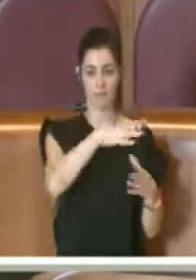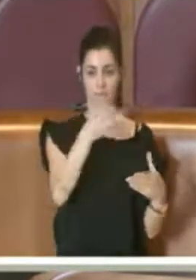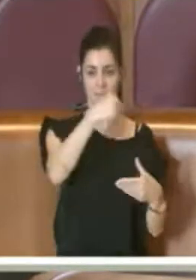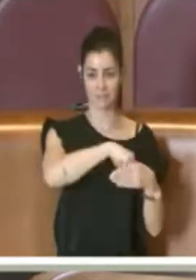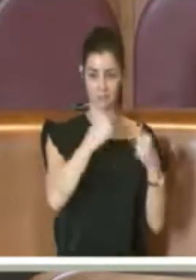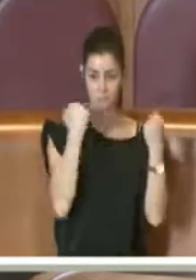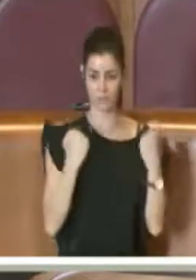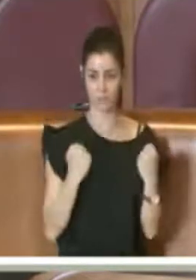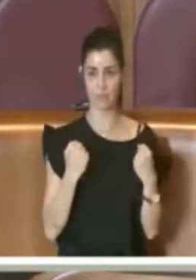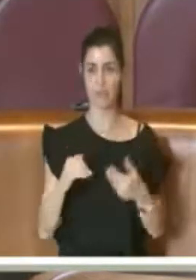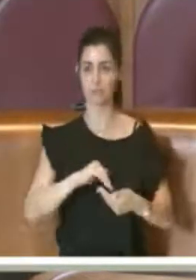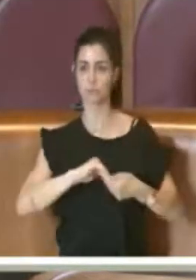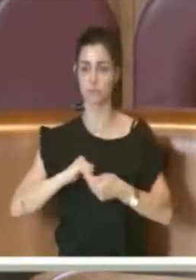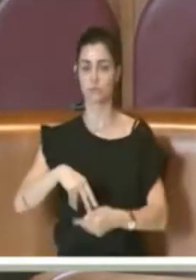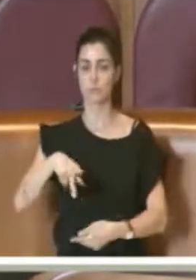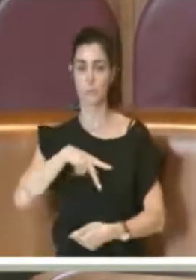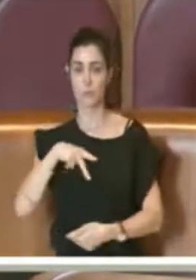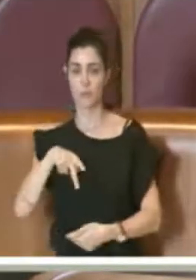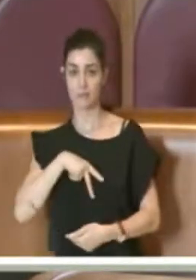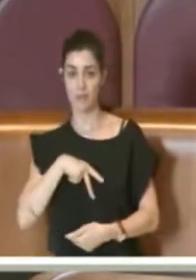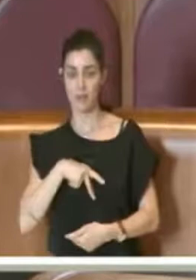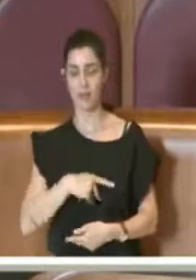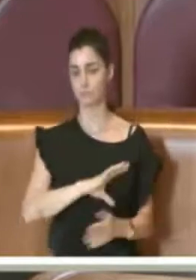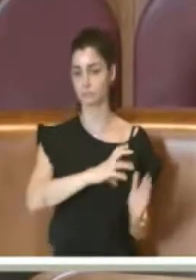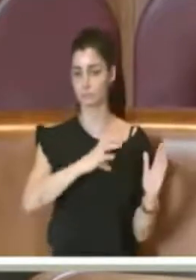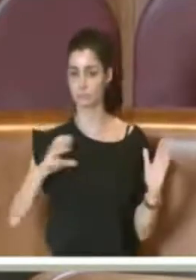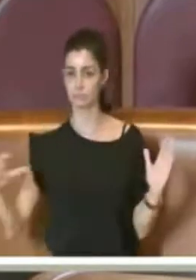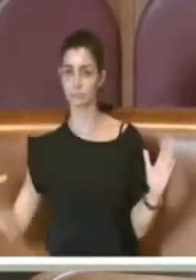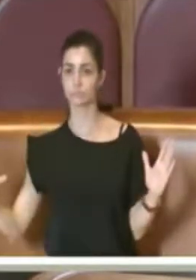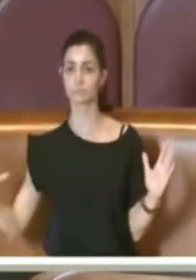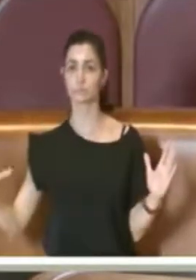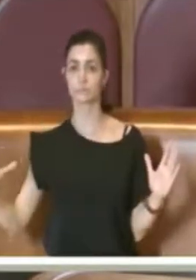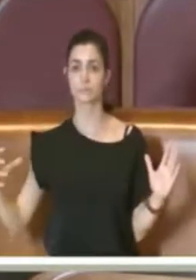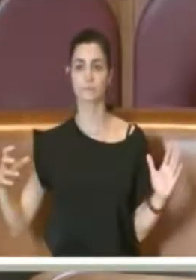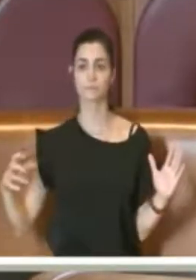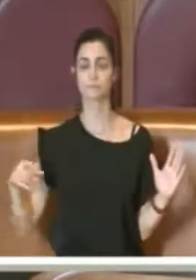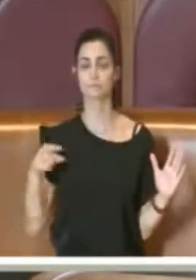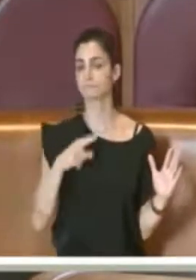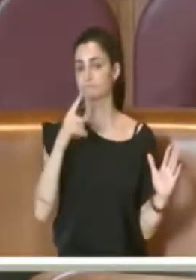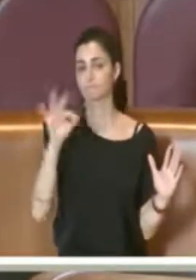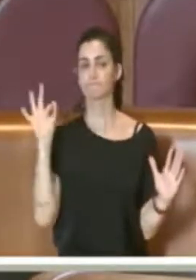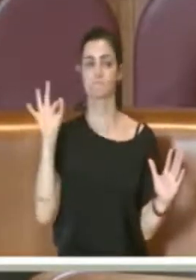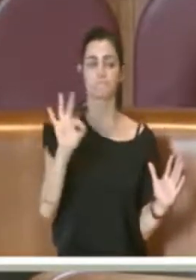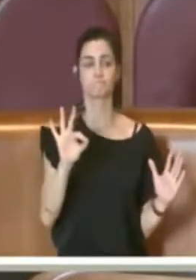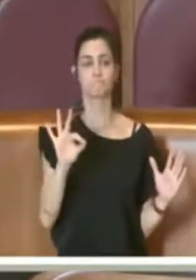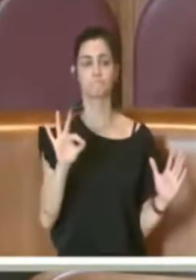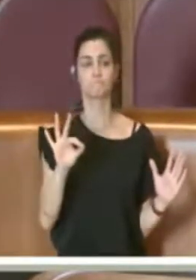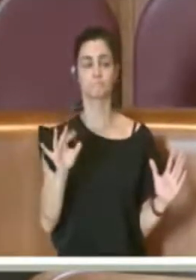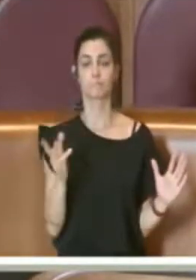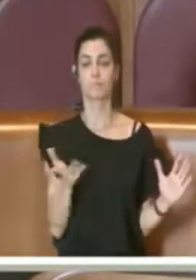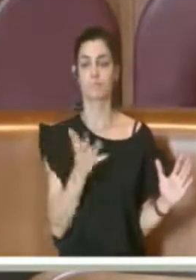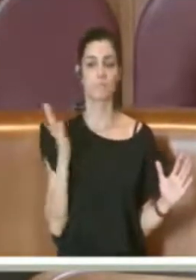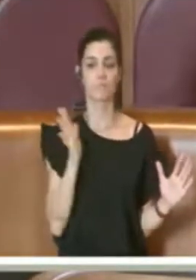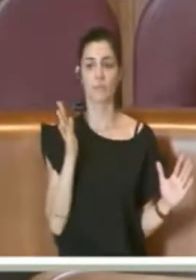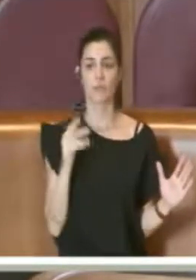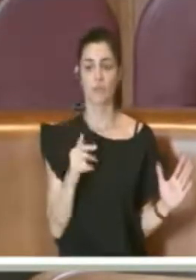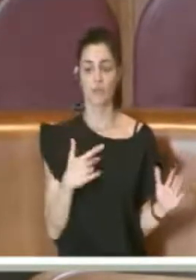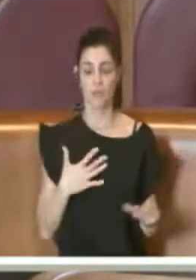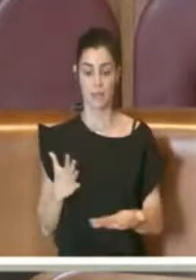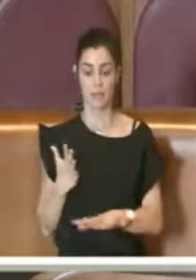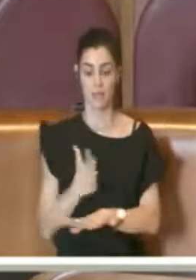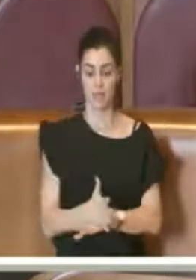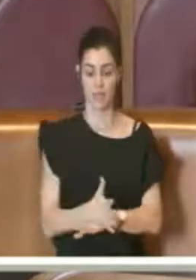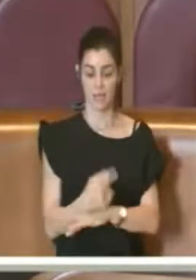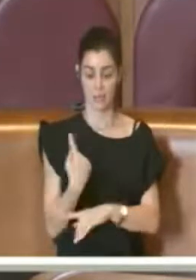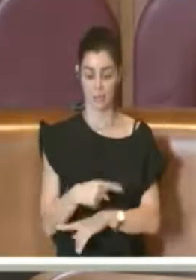di proprietari e via discorrendo, si era arrivati al punto che se bisognava intervenire